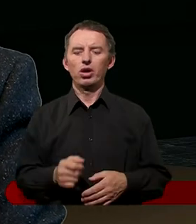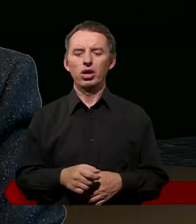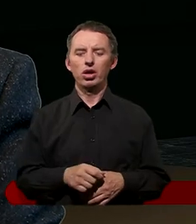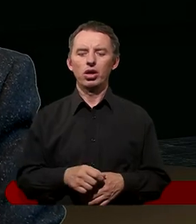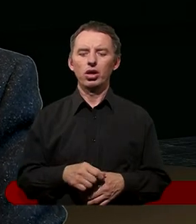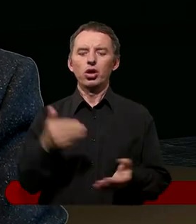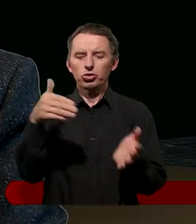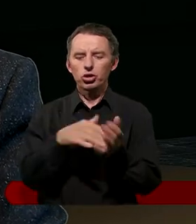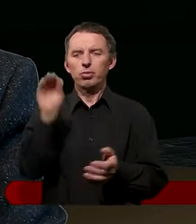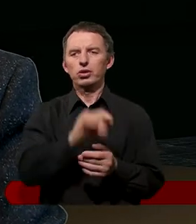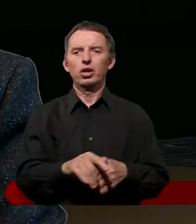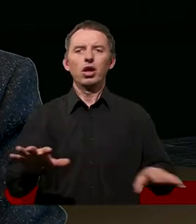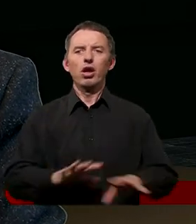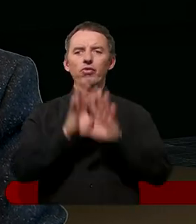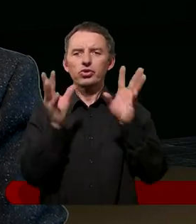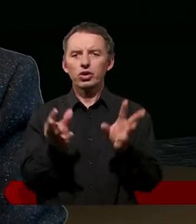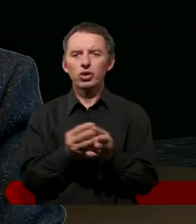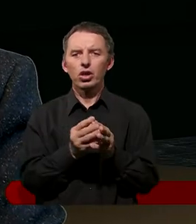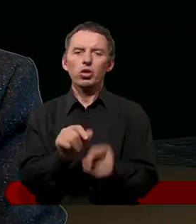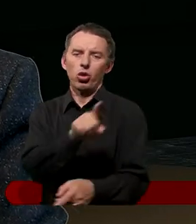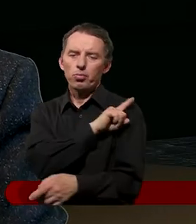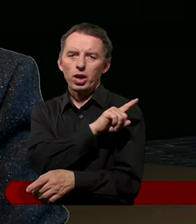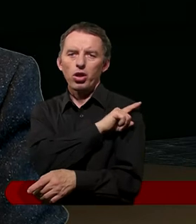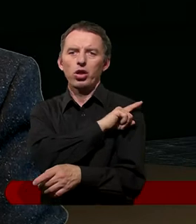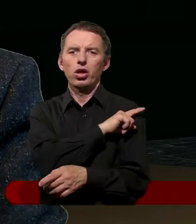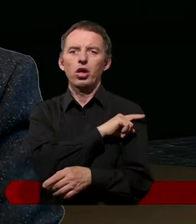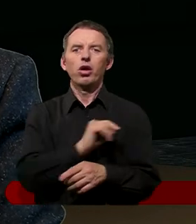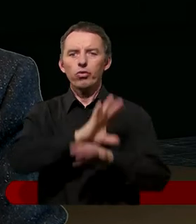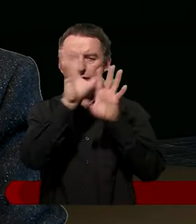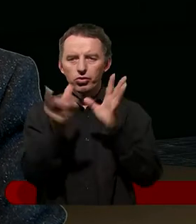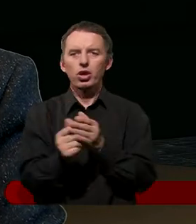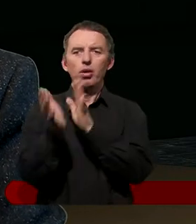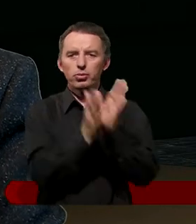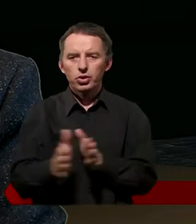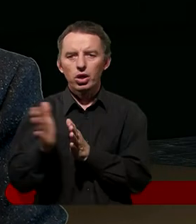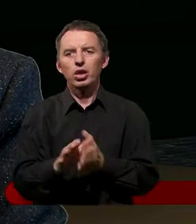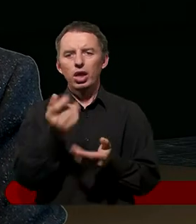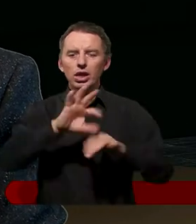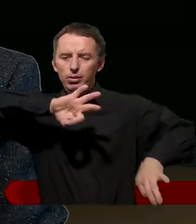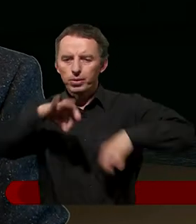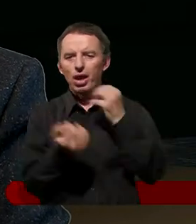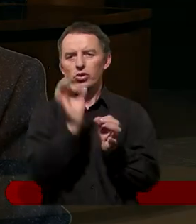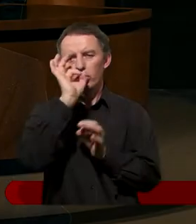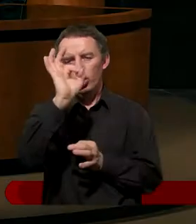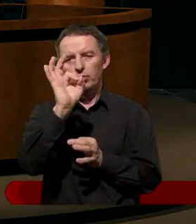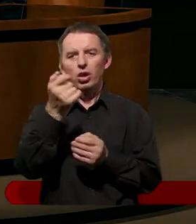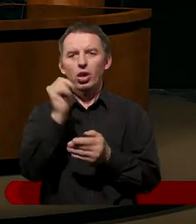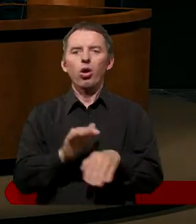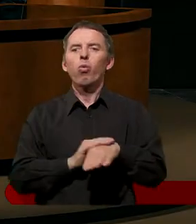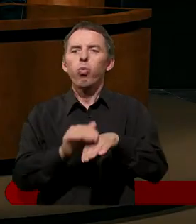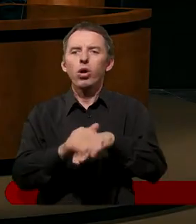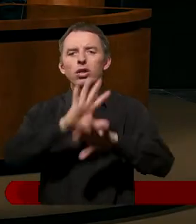trzeba jeszcze wszystkiego dopilnować, żeby nabożeństwo przebiegało sprawnie i gładko,